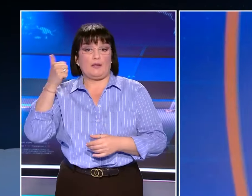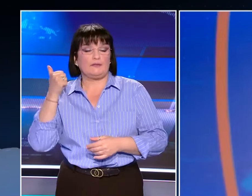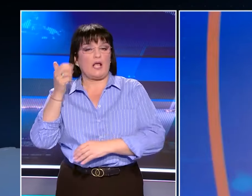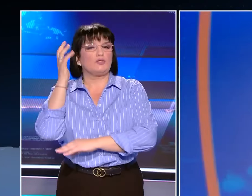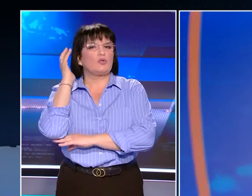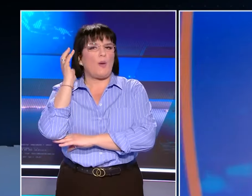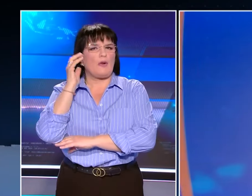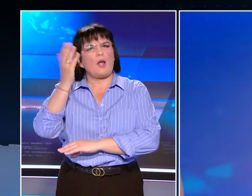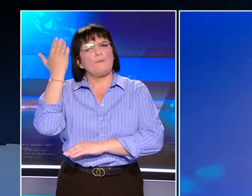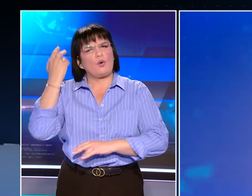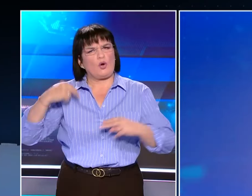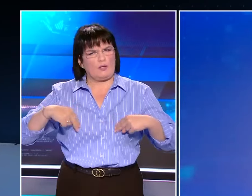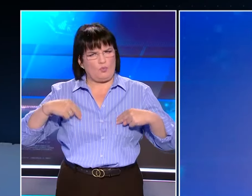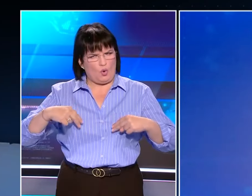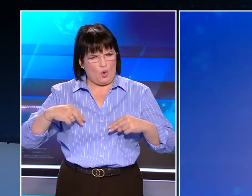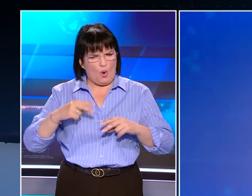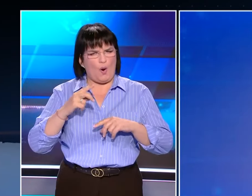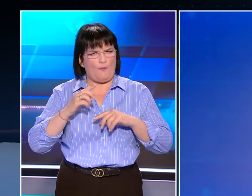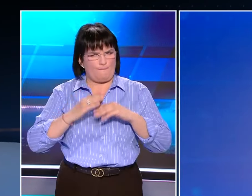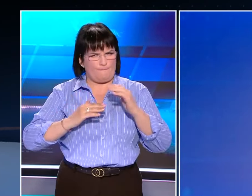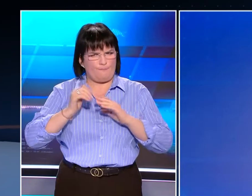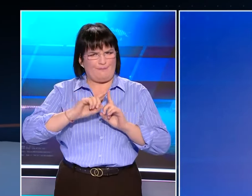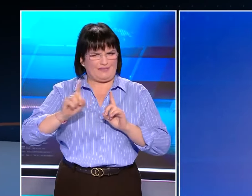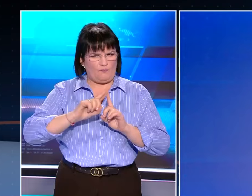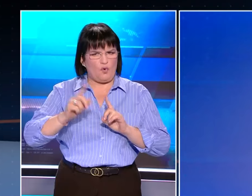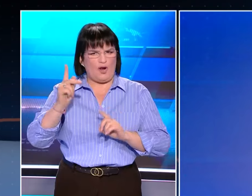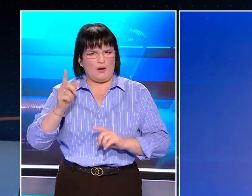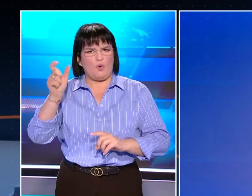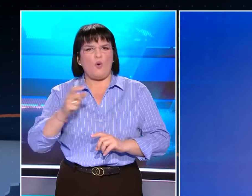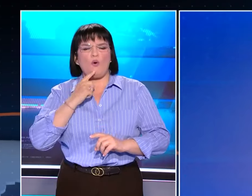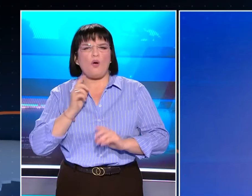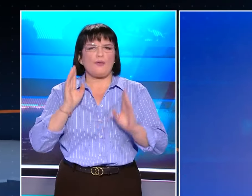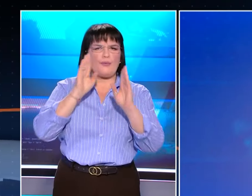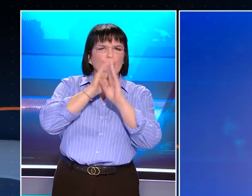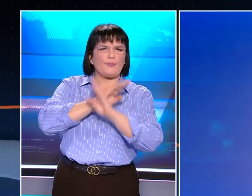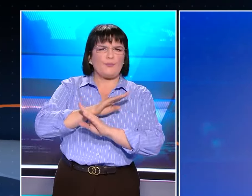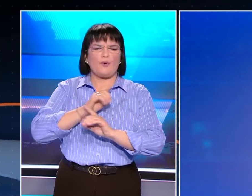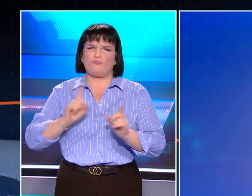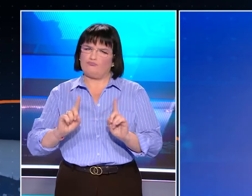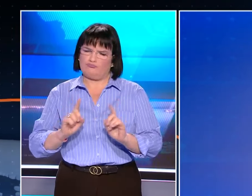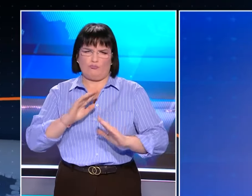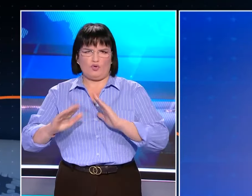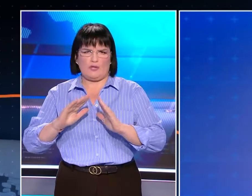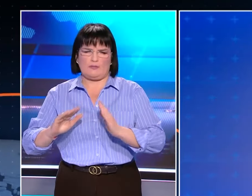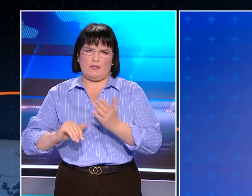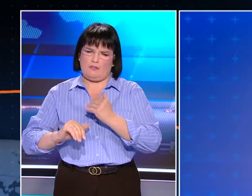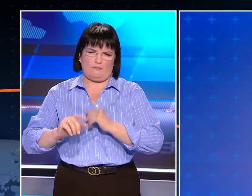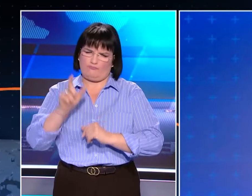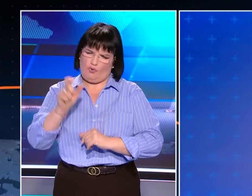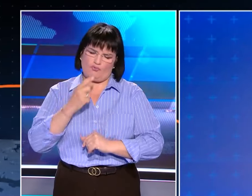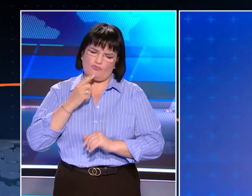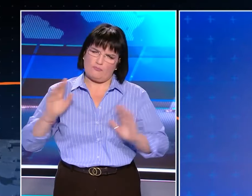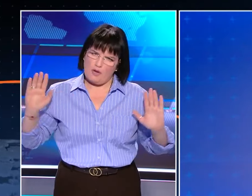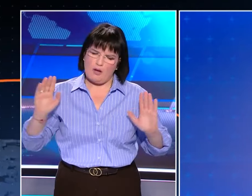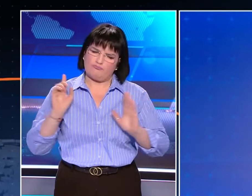ομιλία του πρώην Υπουργού Κώστα Καραμαλή, ο οποίος είπε ότι δεν θα κρυφτεί πίσω από καμία ασυλία και κάλεσε όλους όσοι έχουν στοιχεία